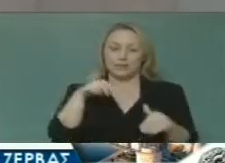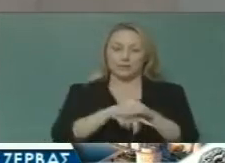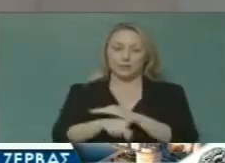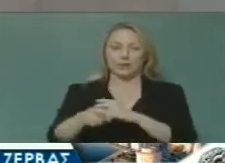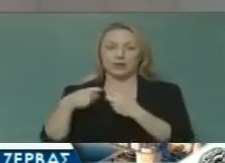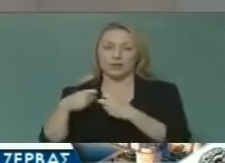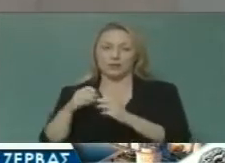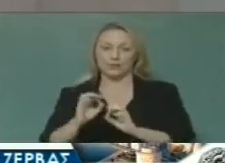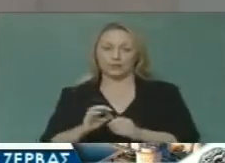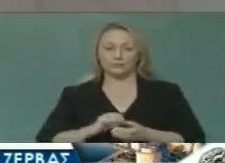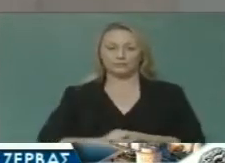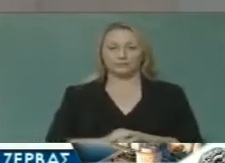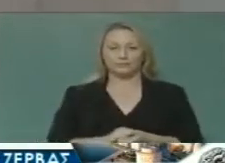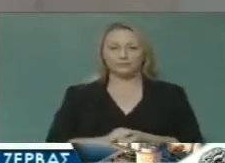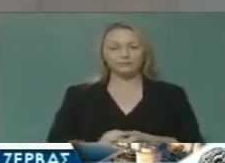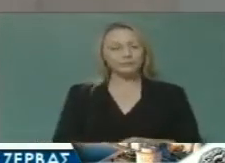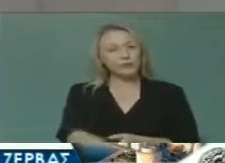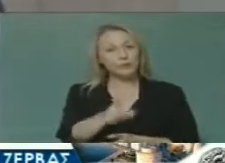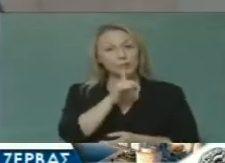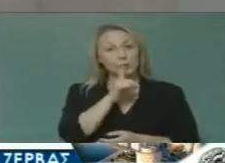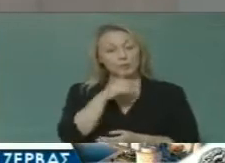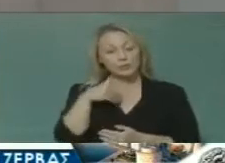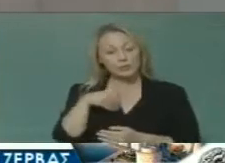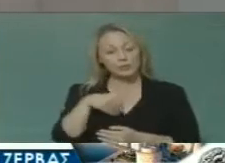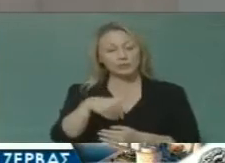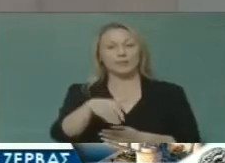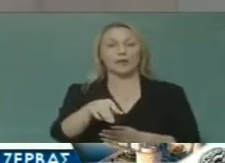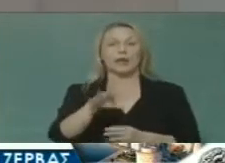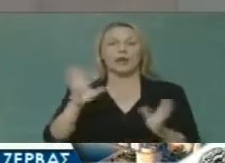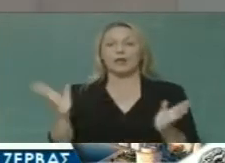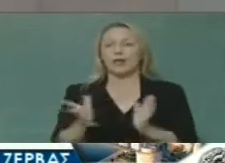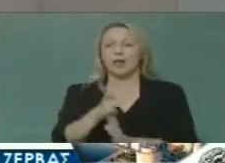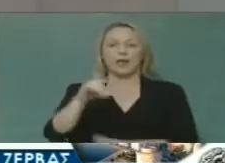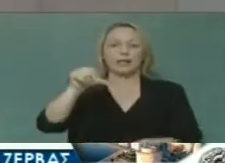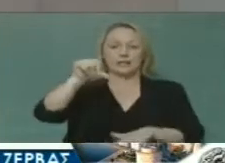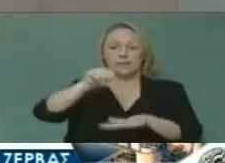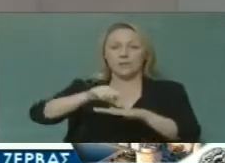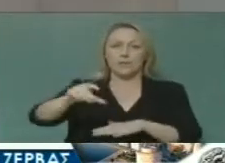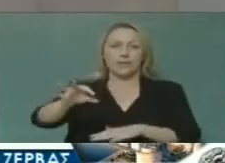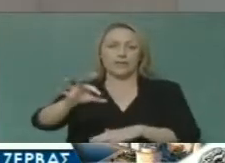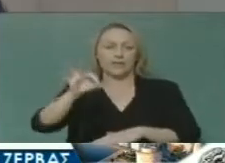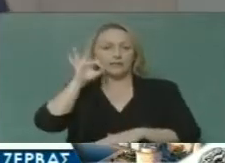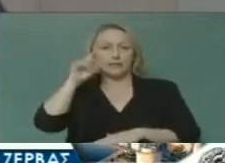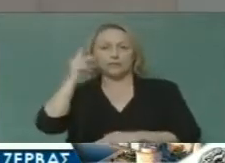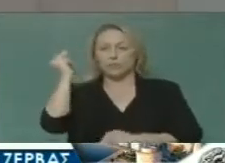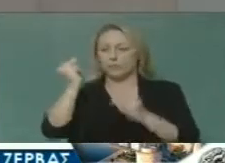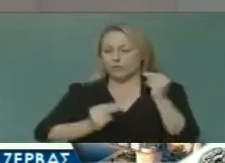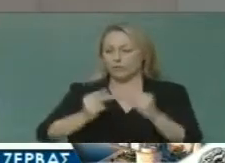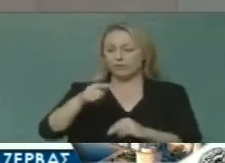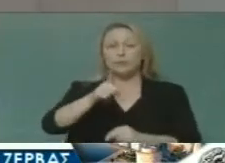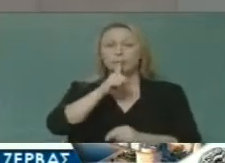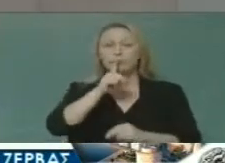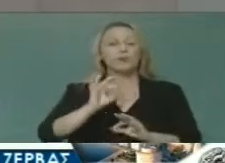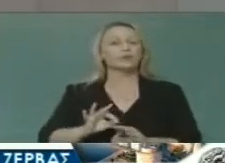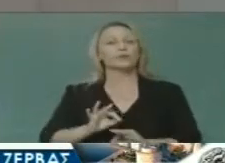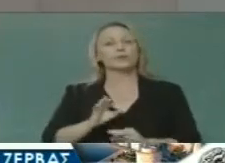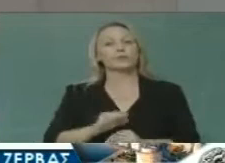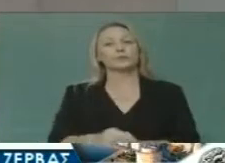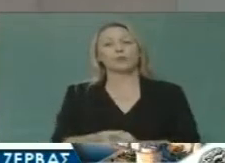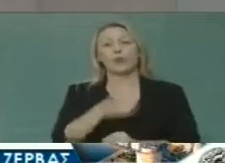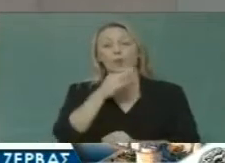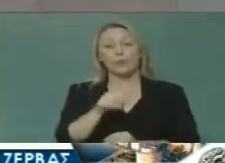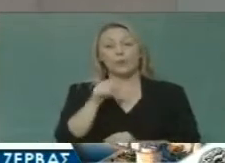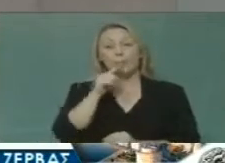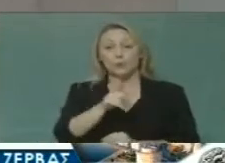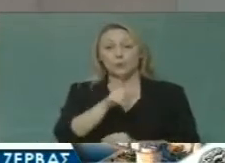Και πιστέψτε ότι θα το κάνουμε αυτό στο μέλλον για ό,τι απασχολεί την πόλη. Όπως επίσης για τον ίδιο ακριβώς λόγο δεν